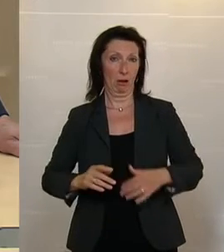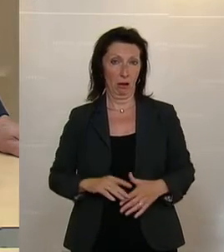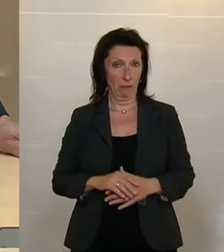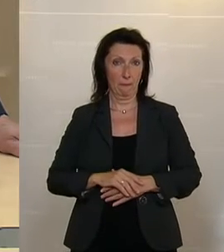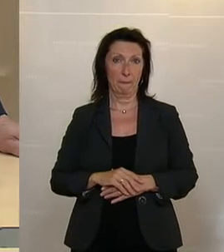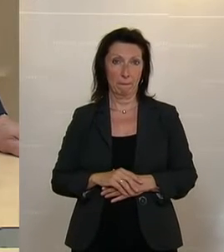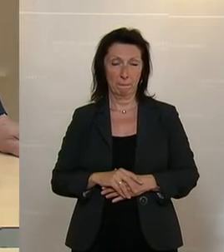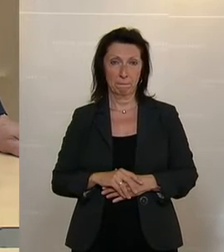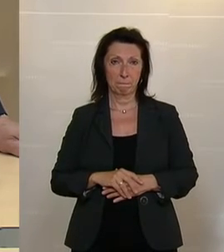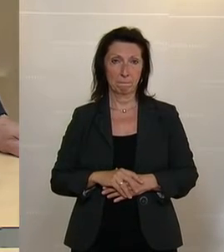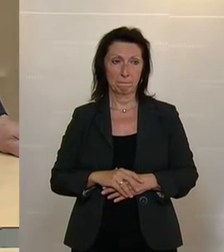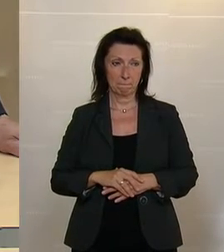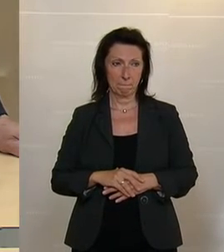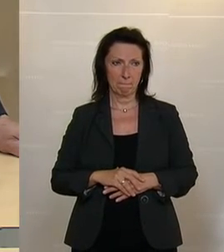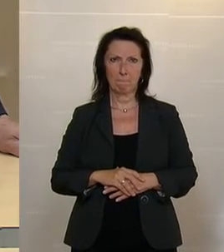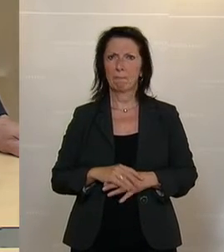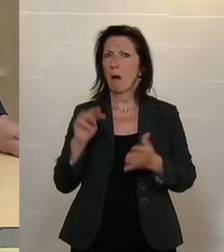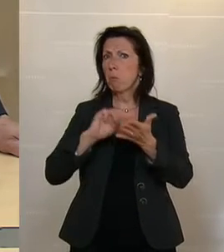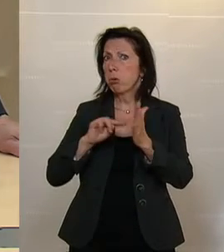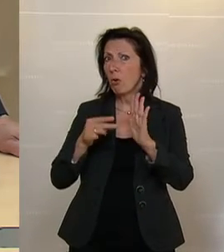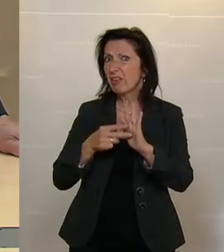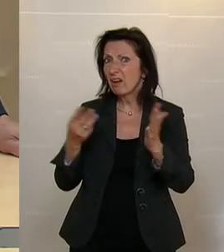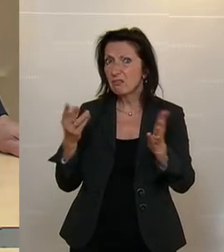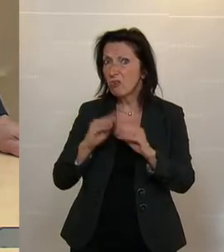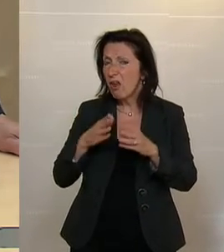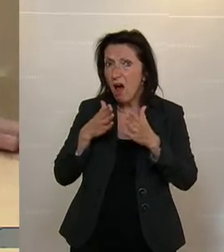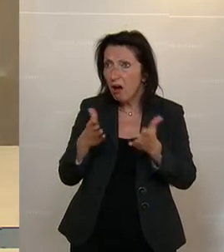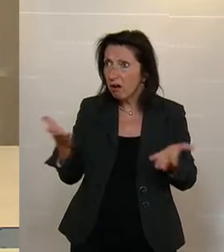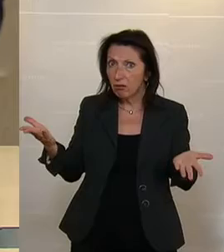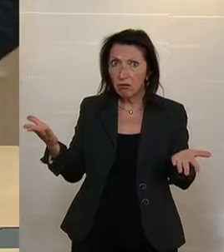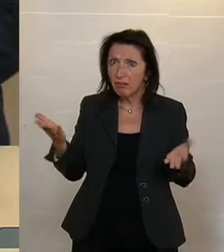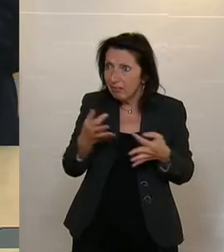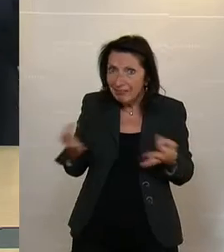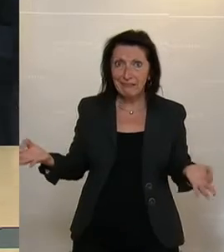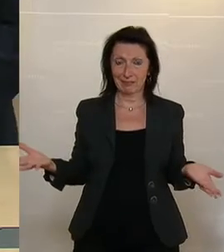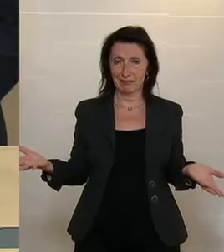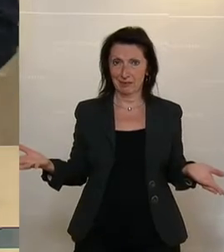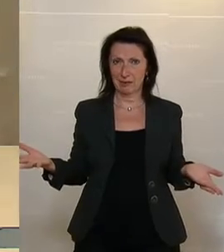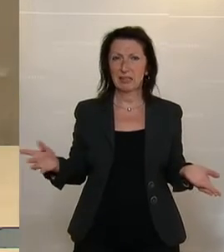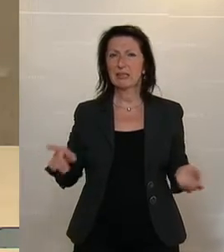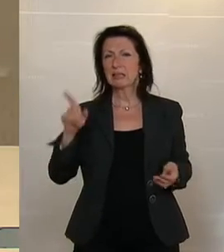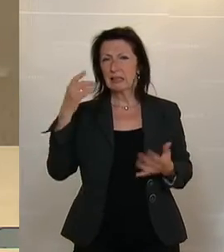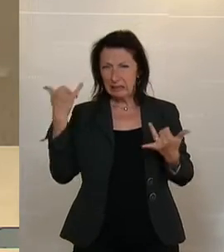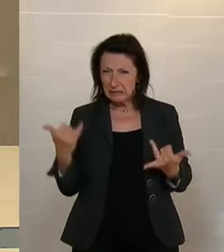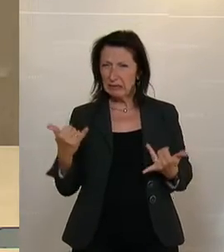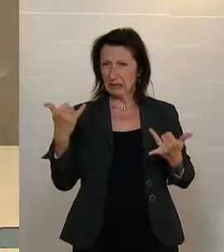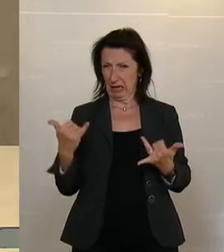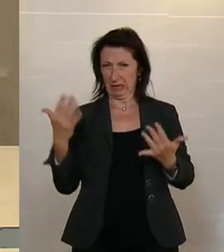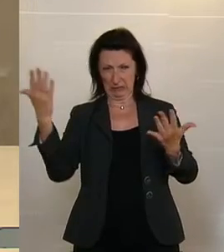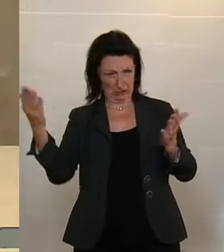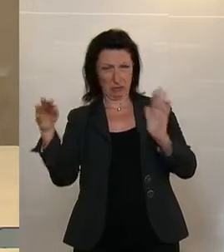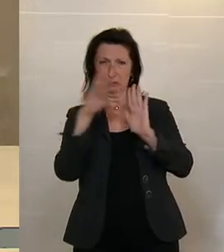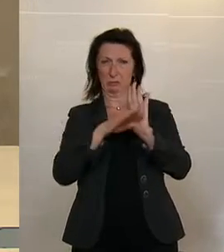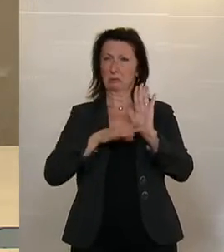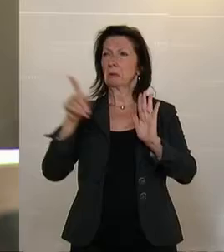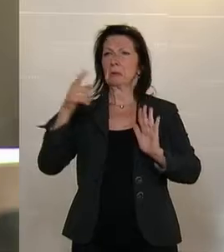Politechnische Lehrgangbesuche. Also Sie erreichen mit dieser Maßnahme, auf